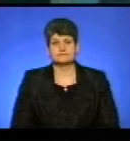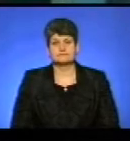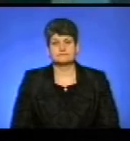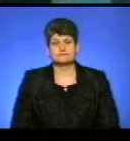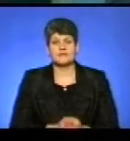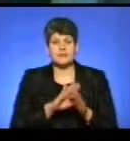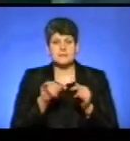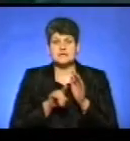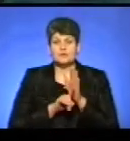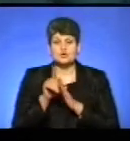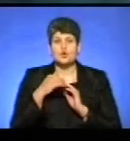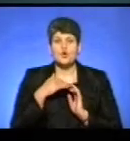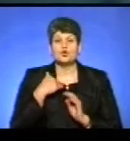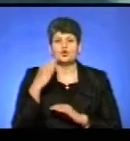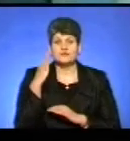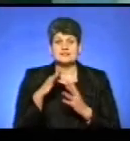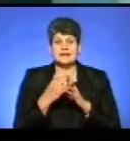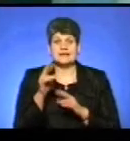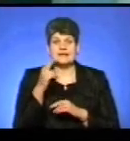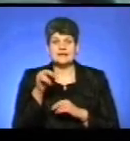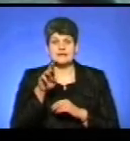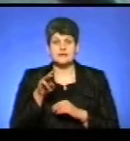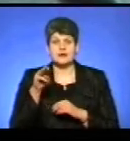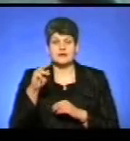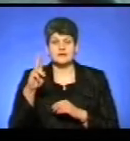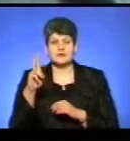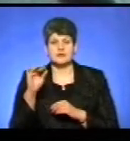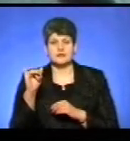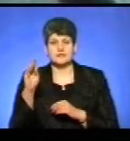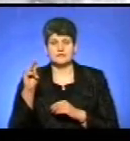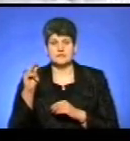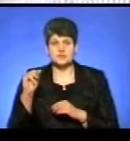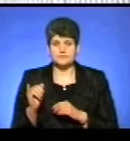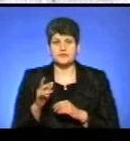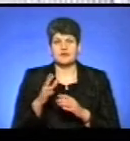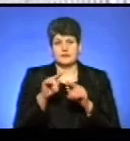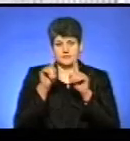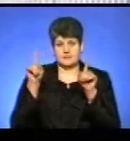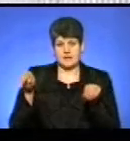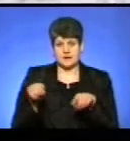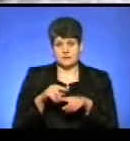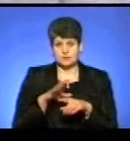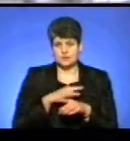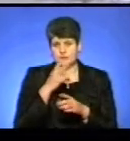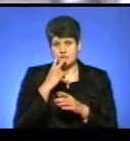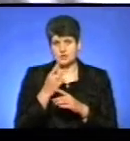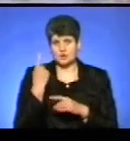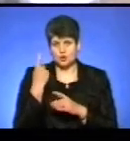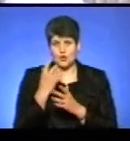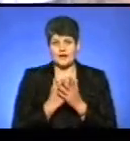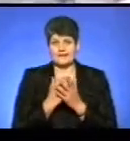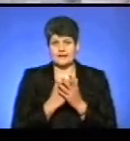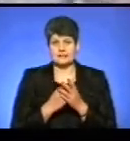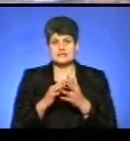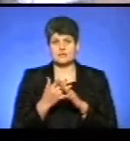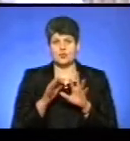Після початку голосування у селі Дядьковичі поруч з виборчою дільницею на стовпі висів плакати з зображенням одного з кандидатів на сільського